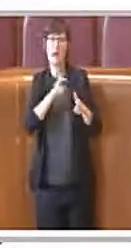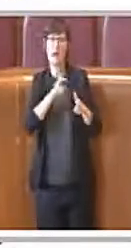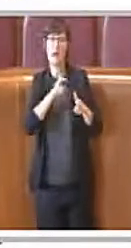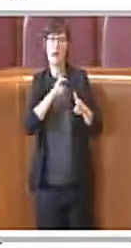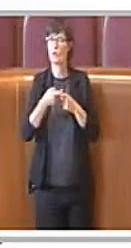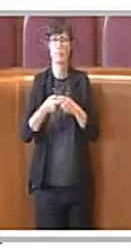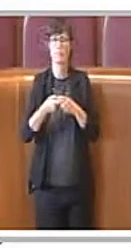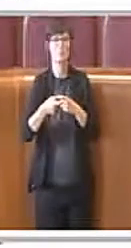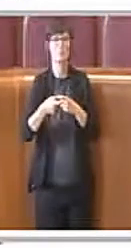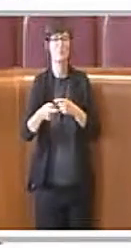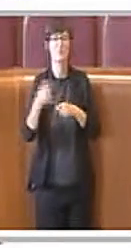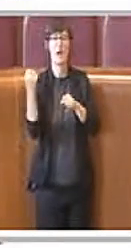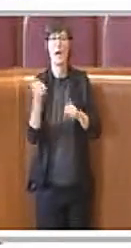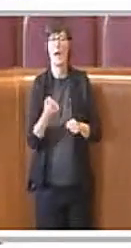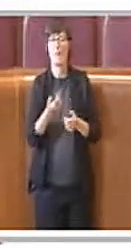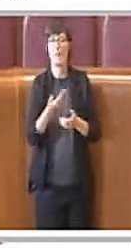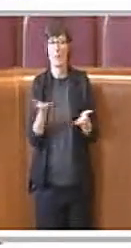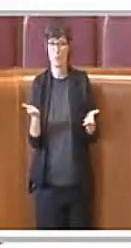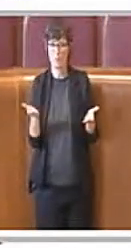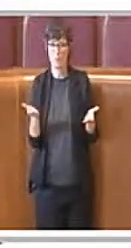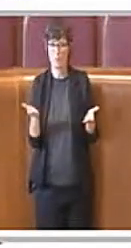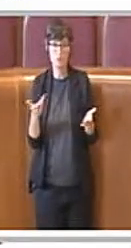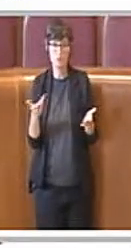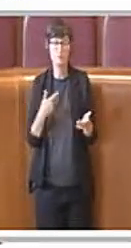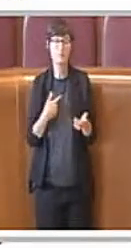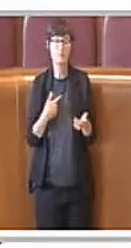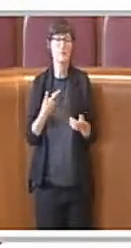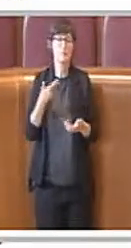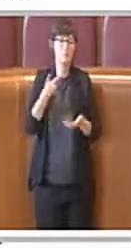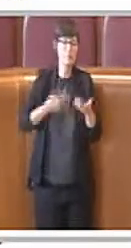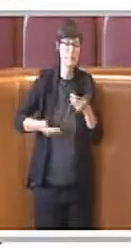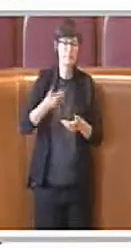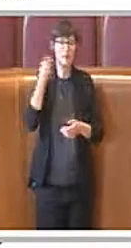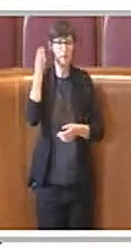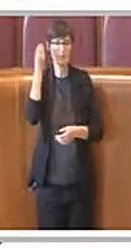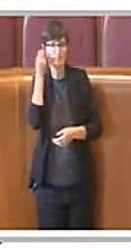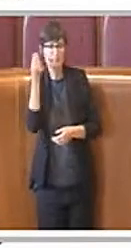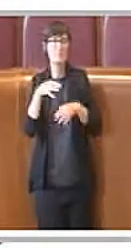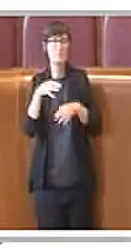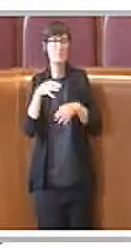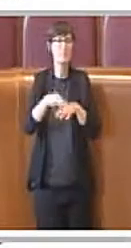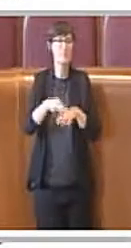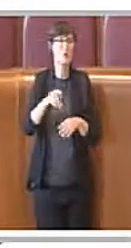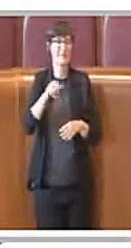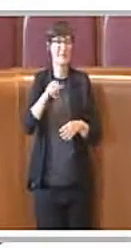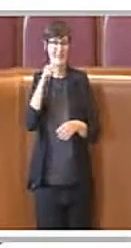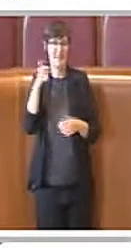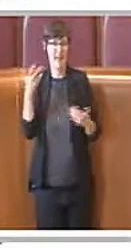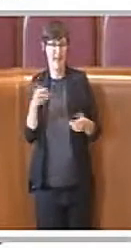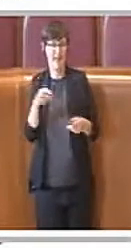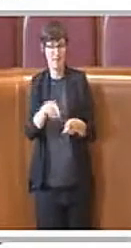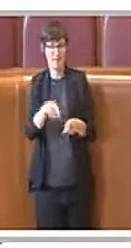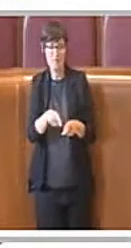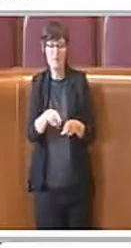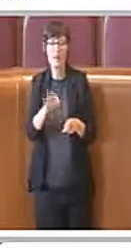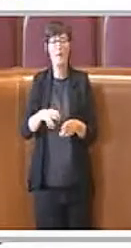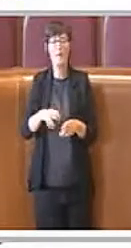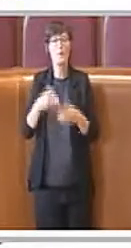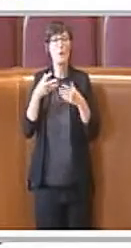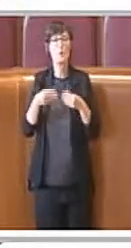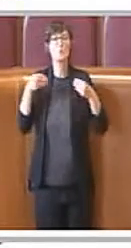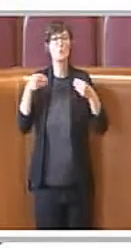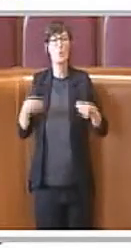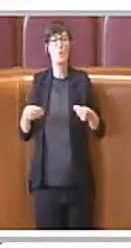stessi delle proposte, dei pareri e delle indicazioni utili. È uno strumento che favorisce l'opportunità di incontro e di confronto tra i